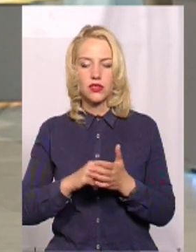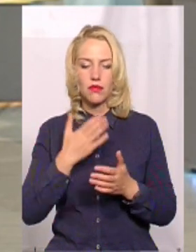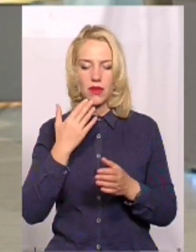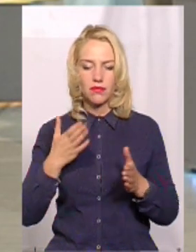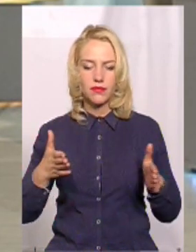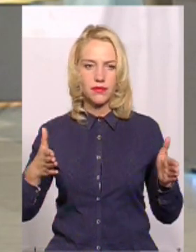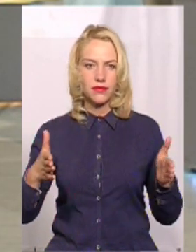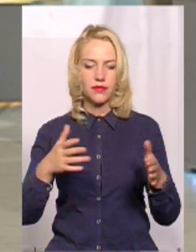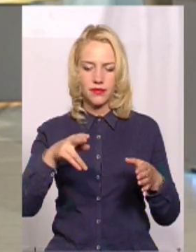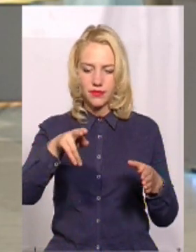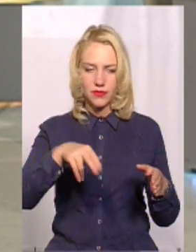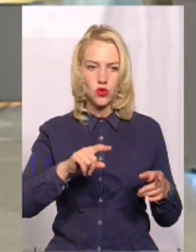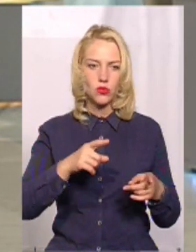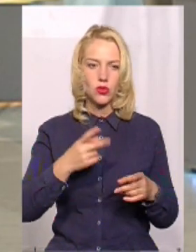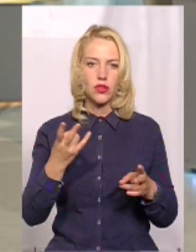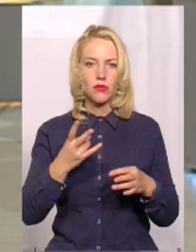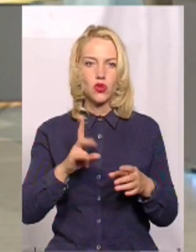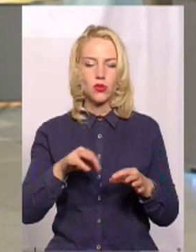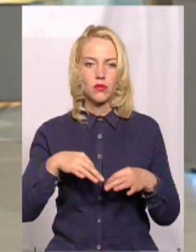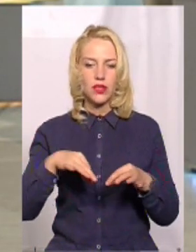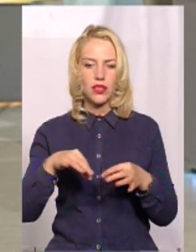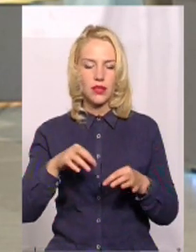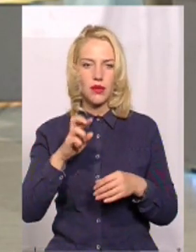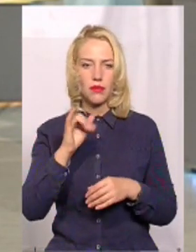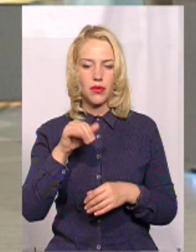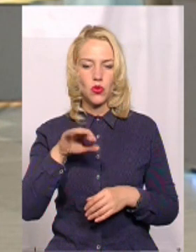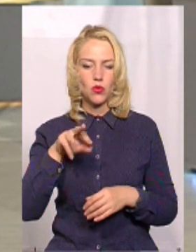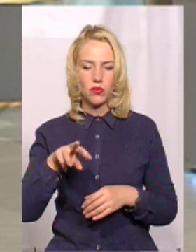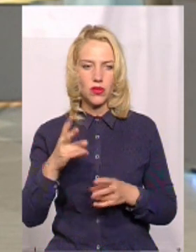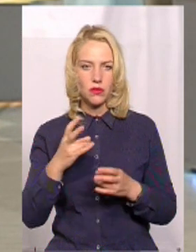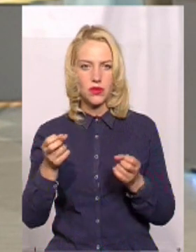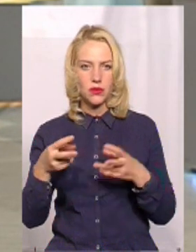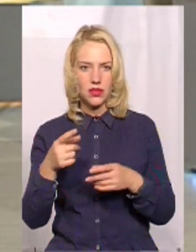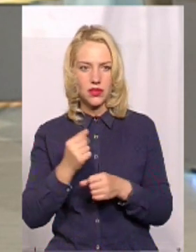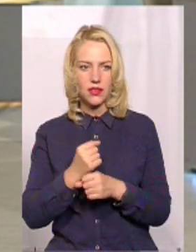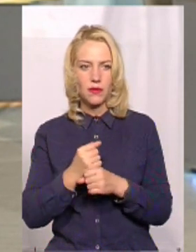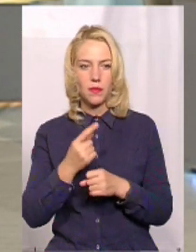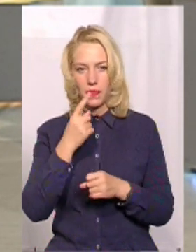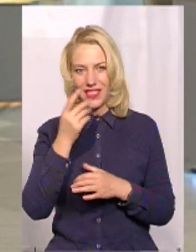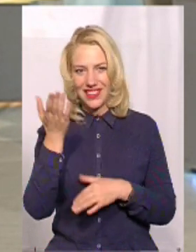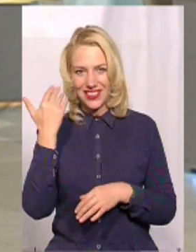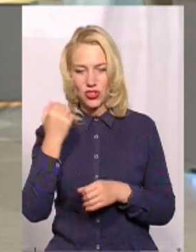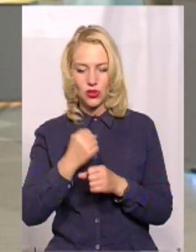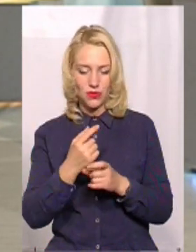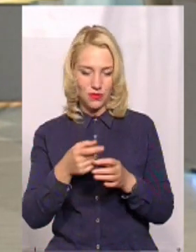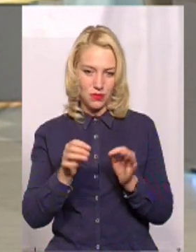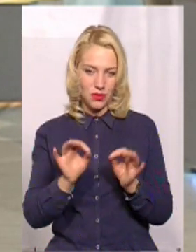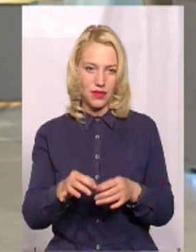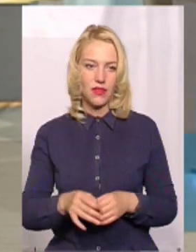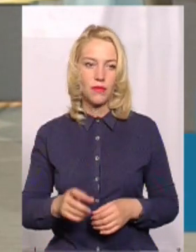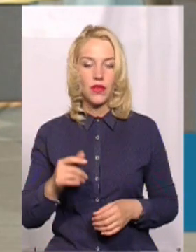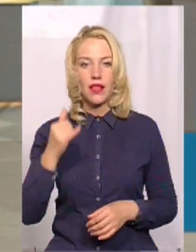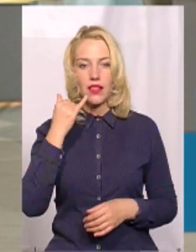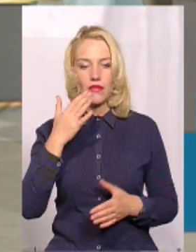зодвійні ділі, щоб транспорт походив, щоб бітом... Тобто, якщо це зовсім нещодавно, так? Ну, казіть, привычайно. Ще